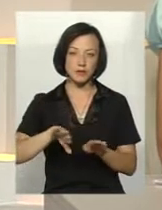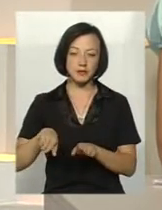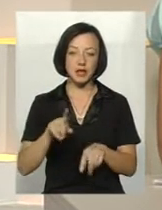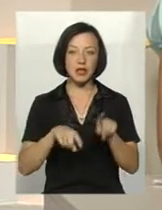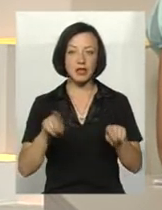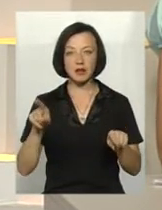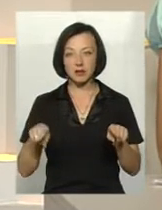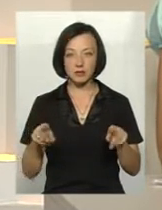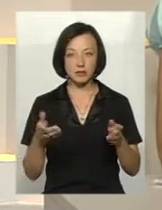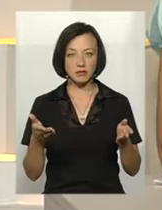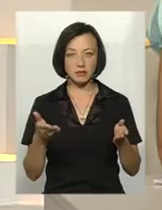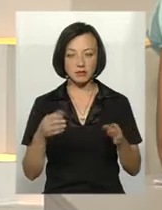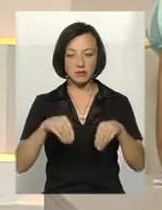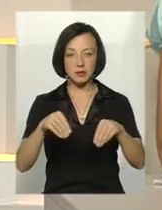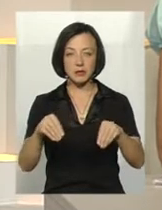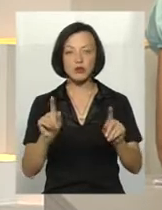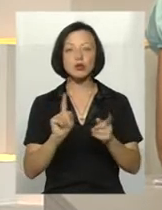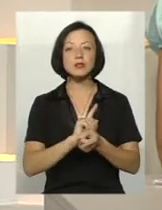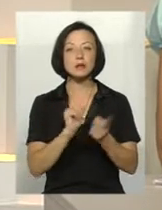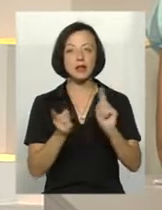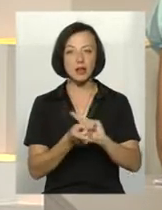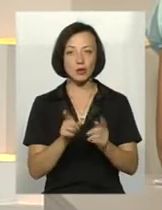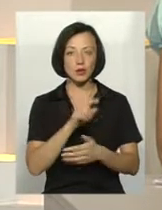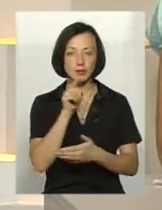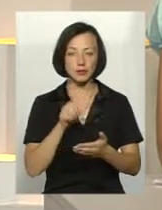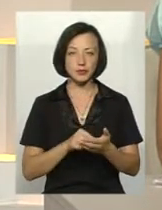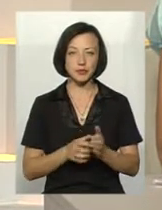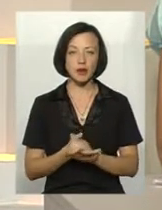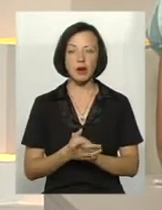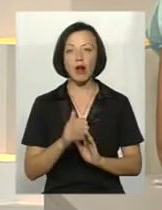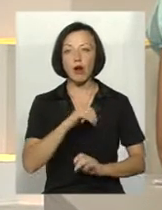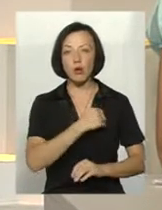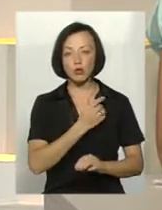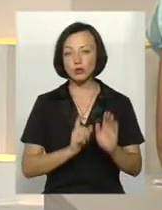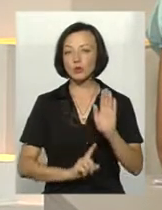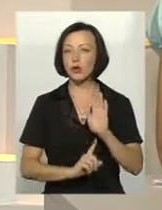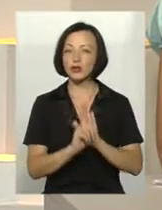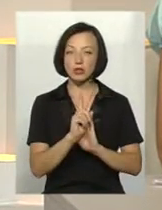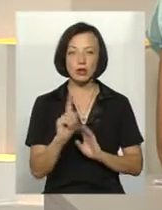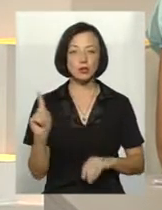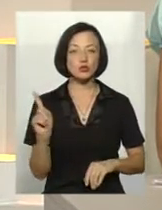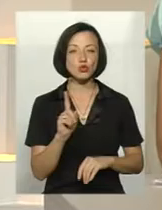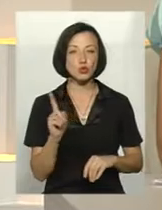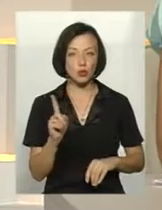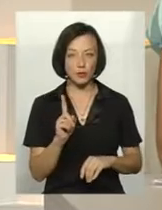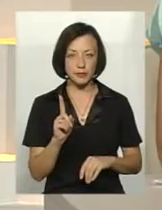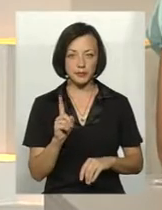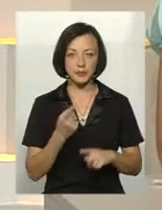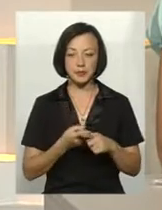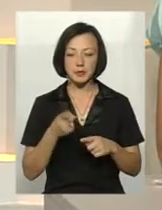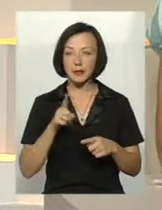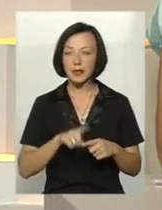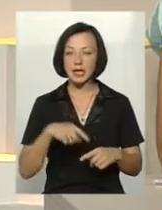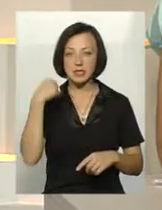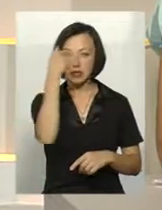рідкісних, ніжевих на сьогодні? Що змінилося? Я хочу почати з самого початку, що цей рік